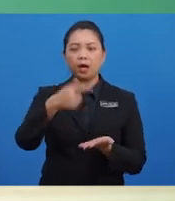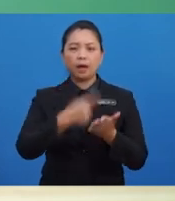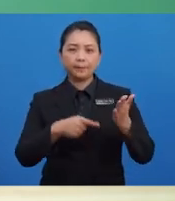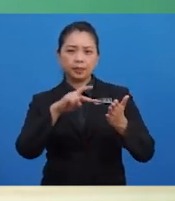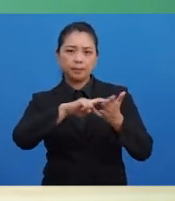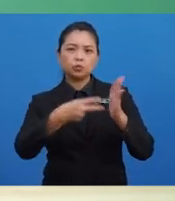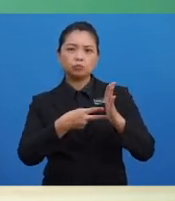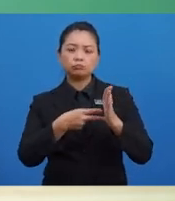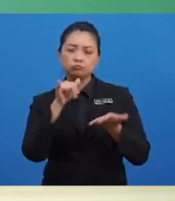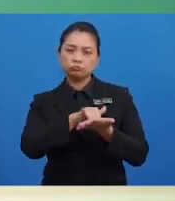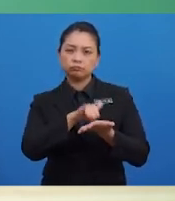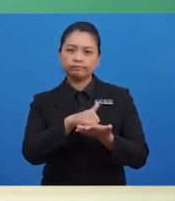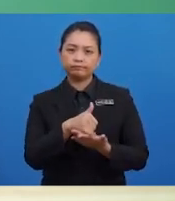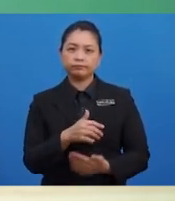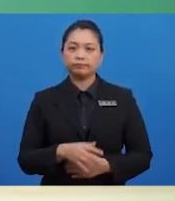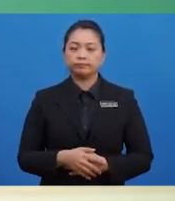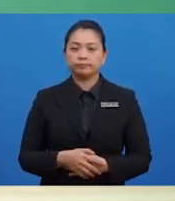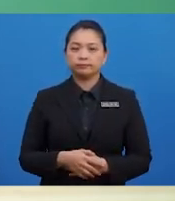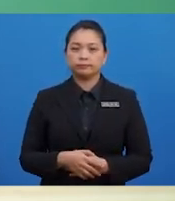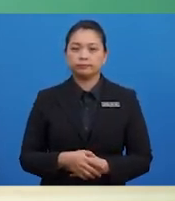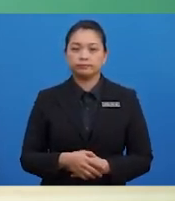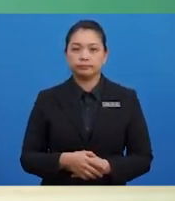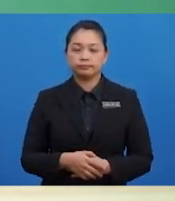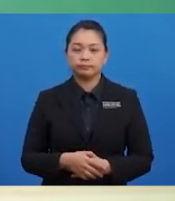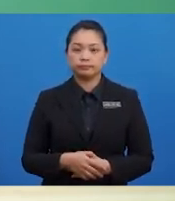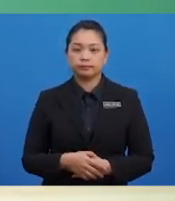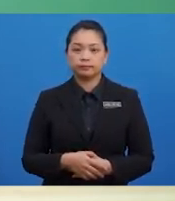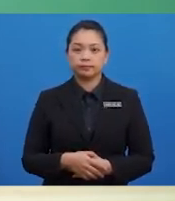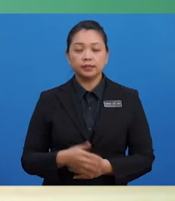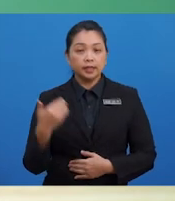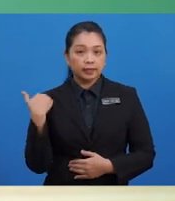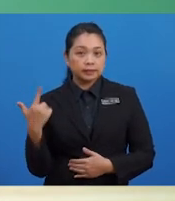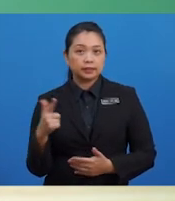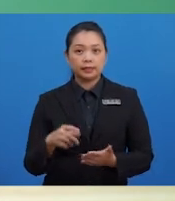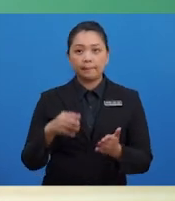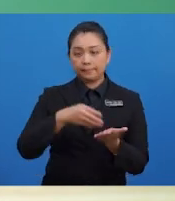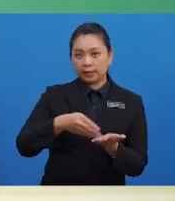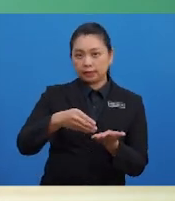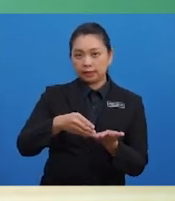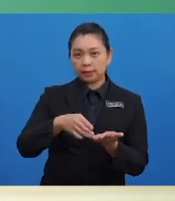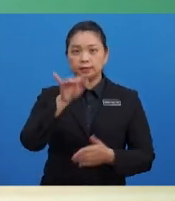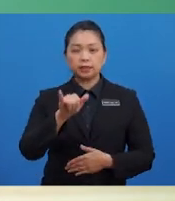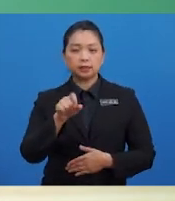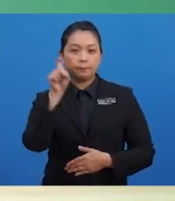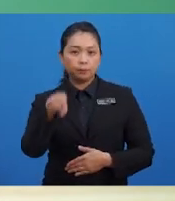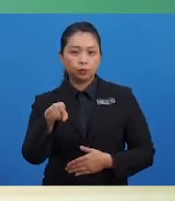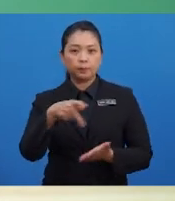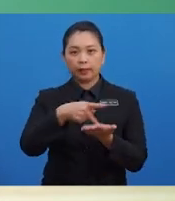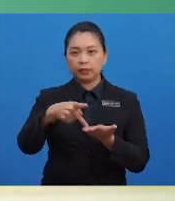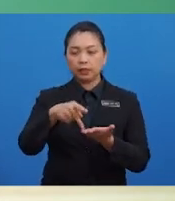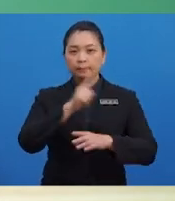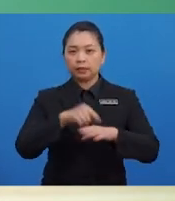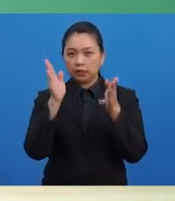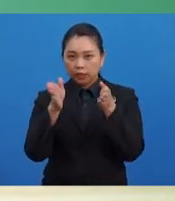yang dimaksudkan dengan belanja belum bayar? Belanja belum bayar ialah belanja yang sepatutnya dibayar pada